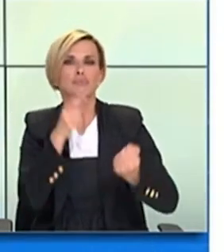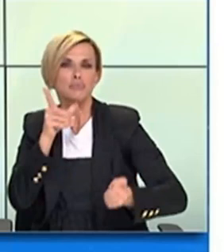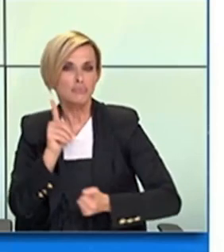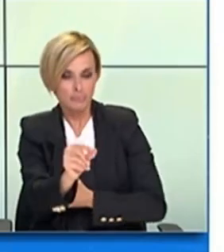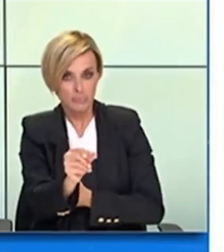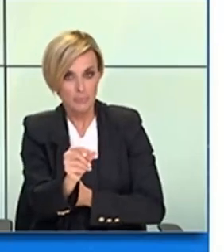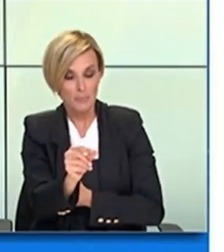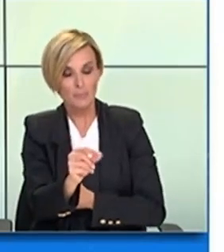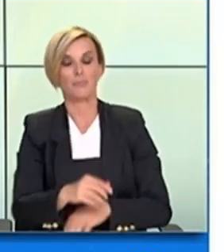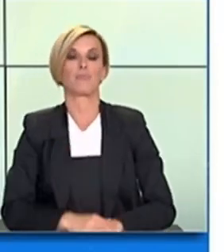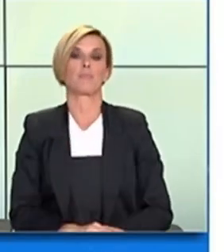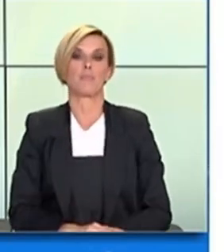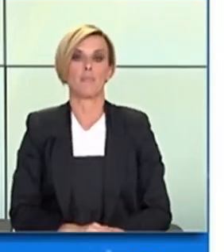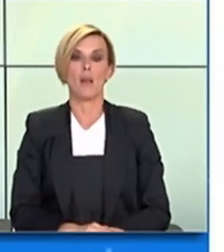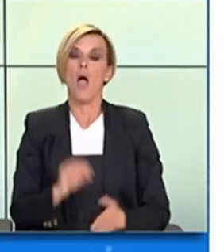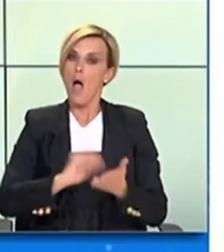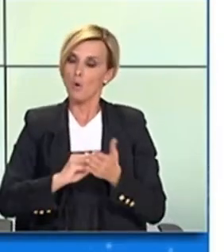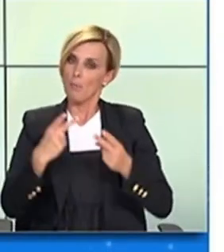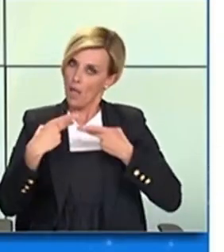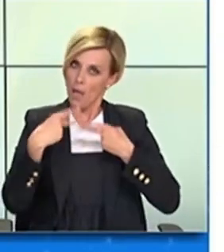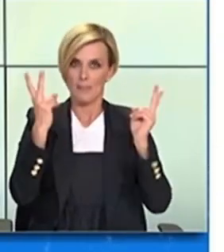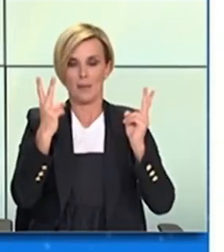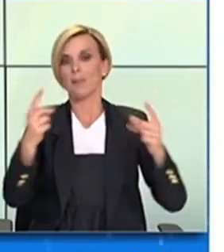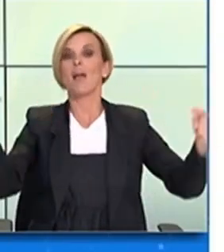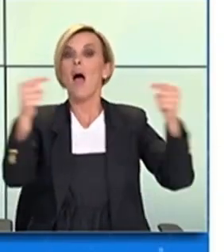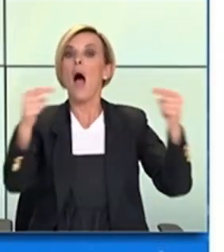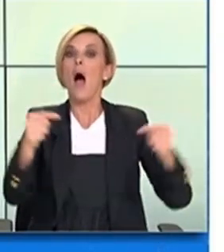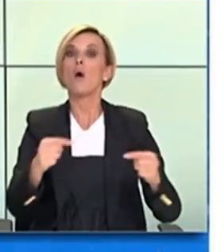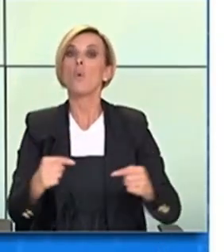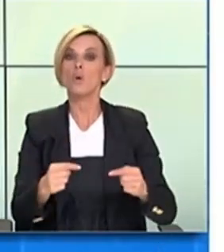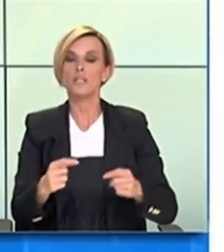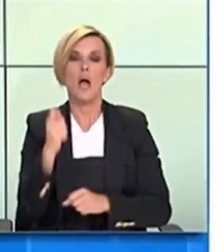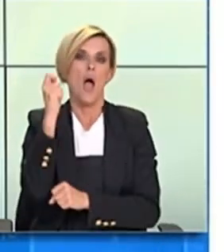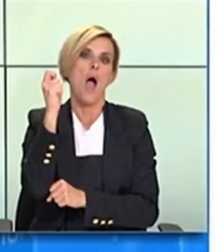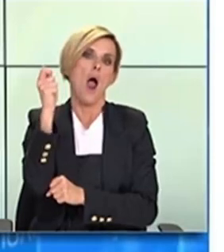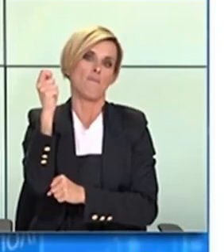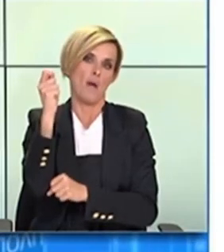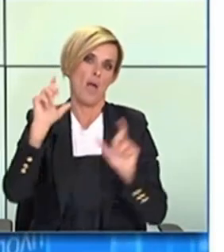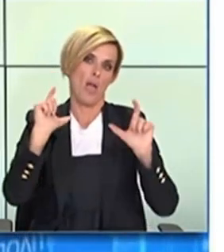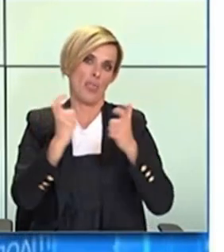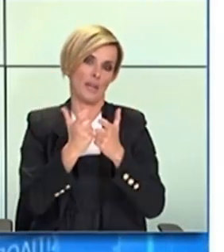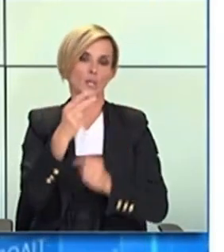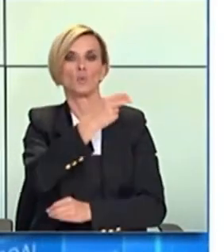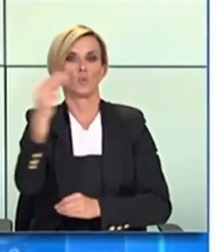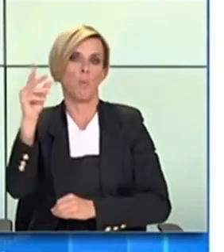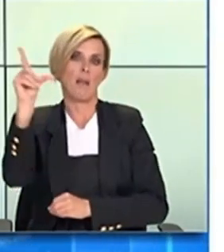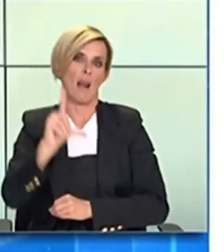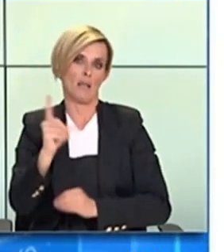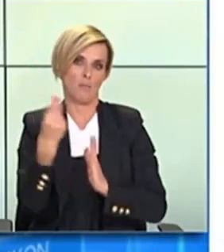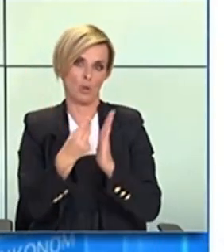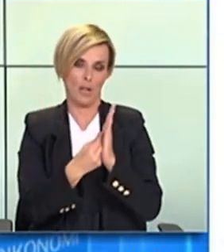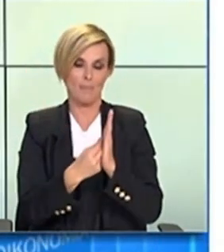Επιτρέπεται επίσης η διεξαγωγή αγώνων μόνο της ΑΕΠΑΕΣ Ποδοσφαίρου, Super League, και της